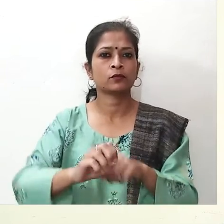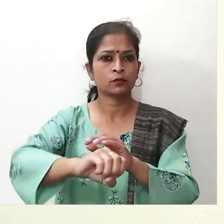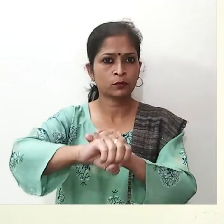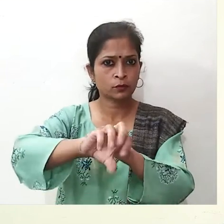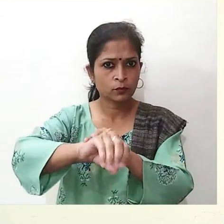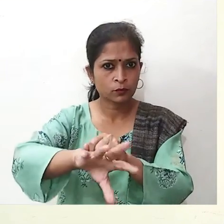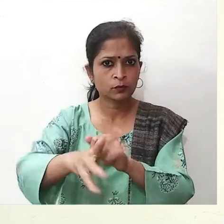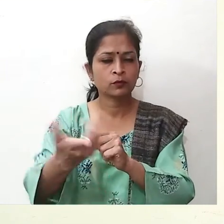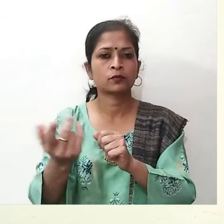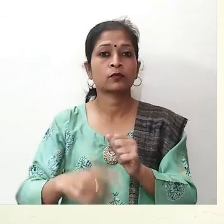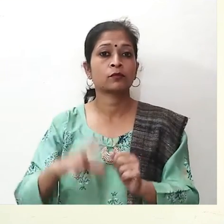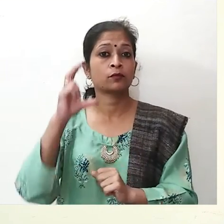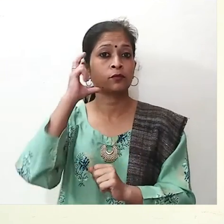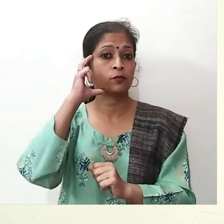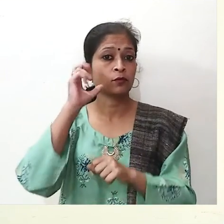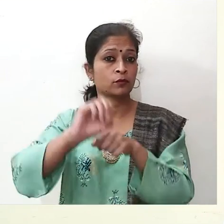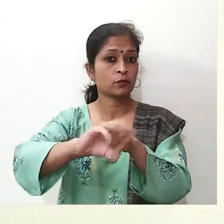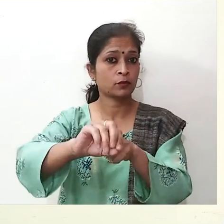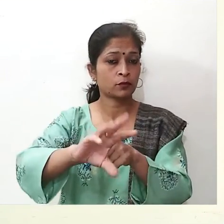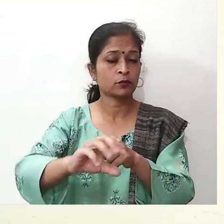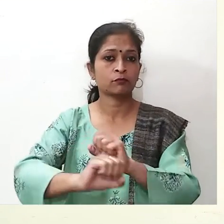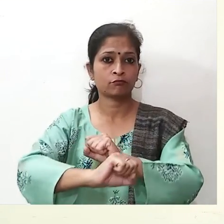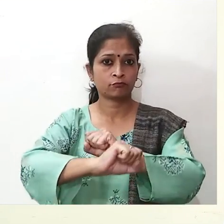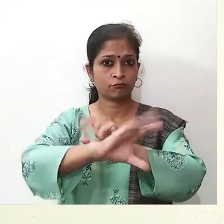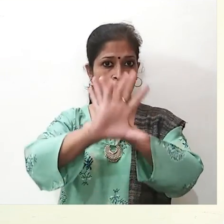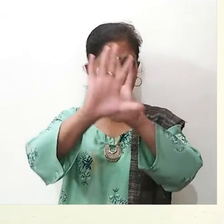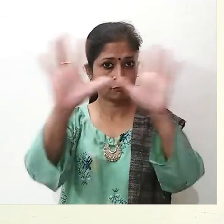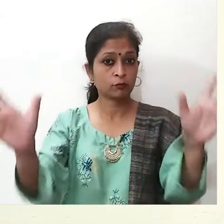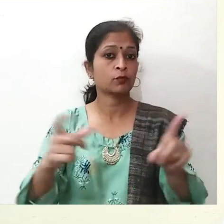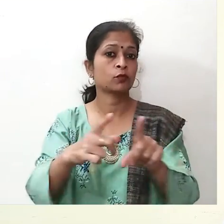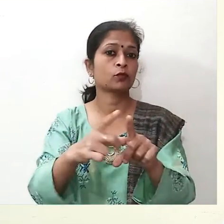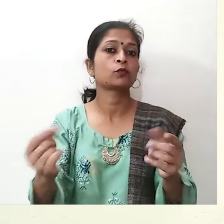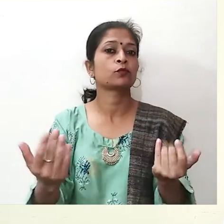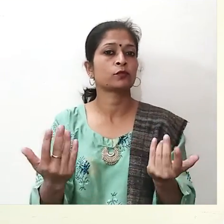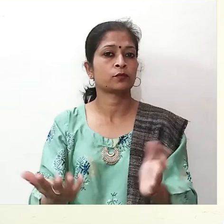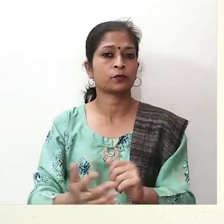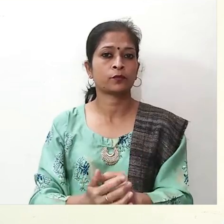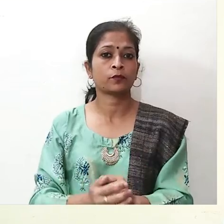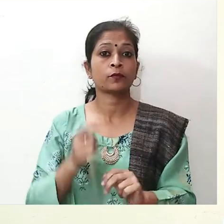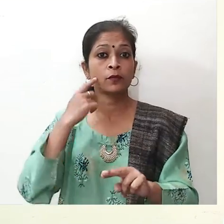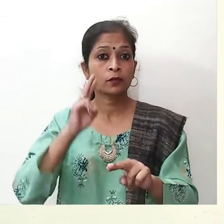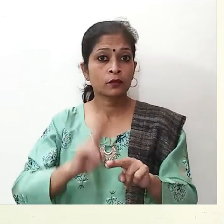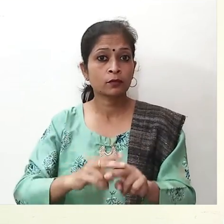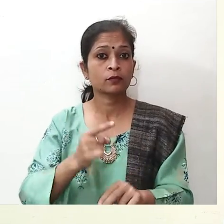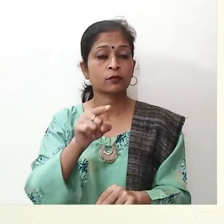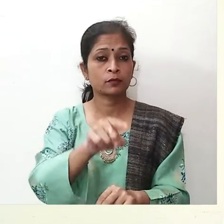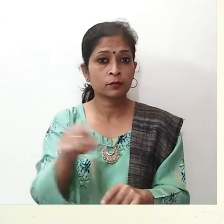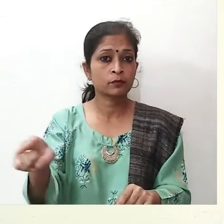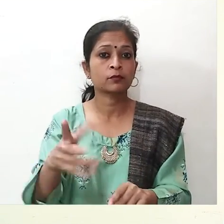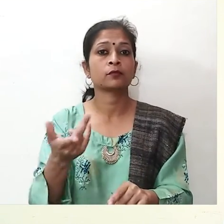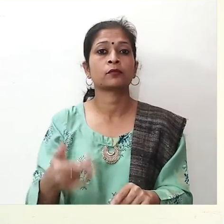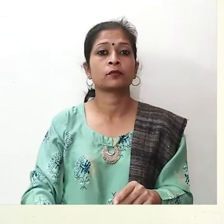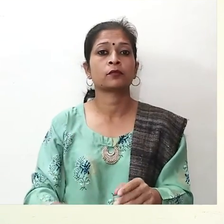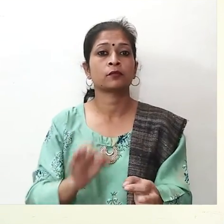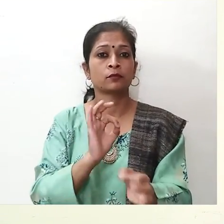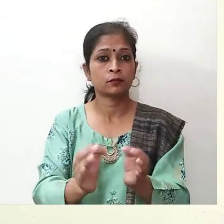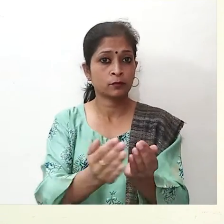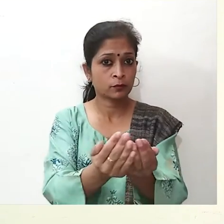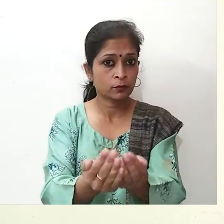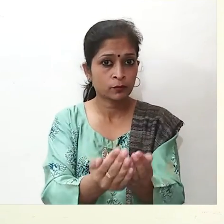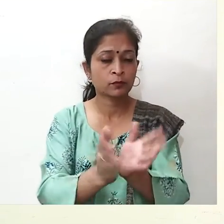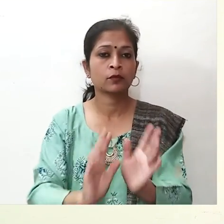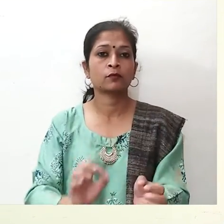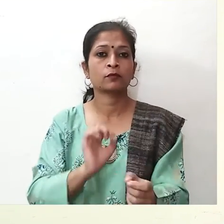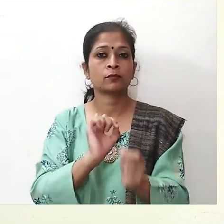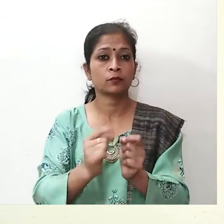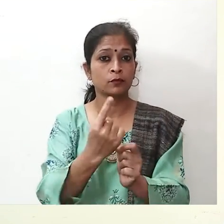टॉर्च लाइट या फिर मुबाइल की लाइट से भी रोश्नी कर सकते हैं, अगर आप दिया जला रहे